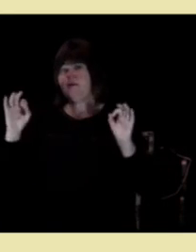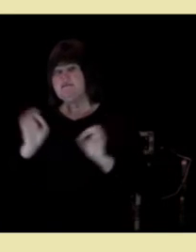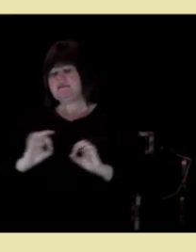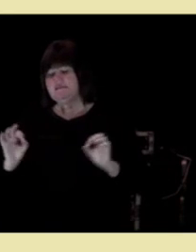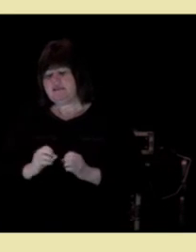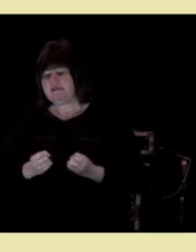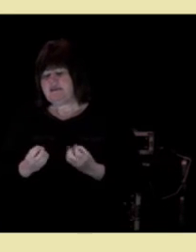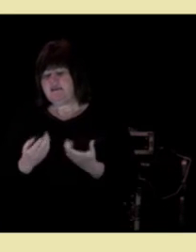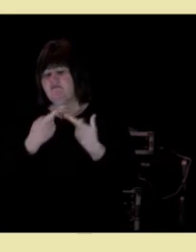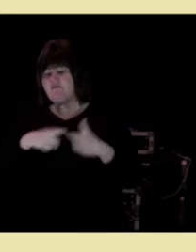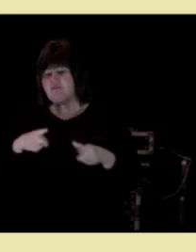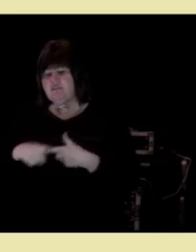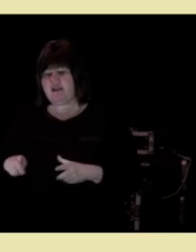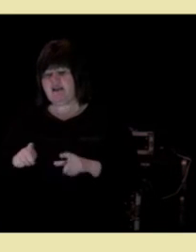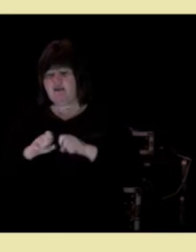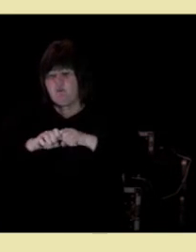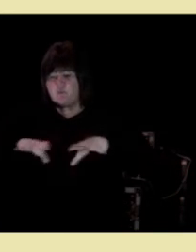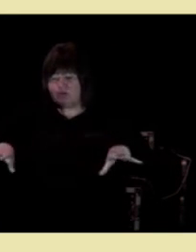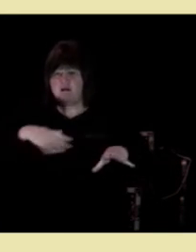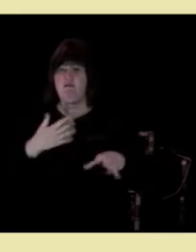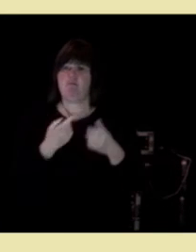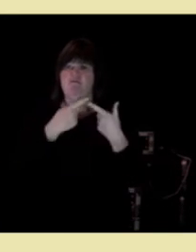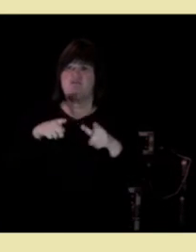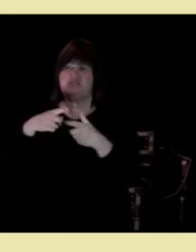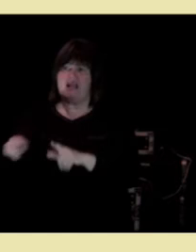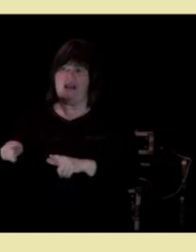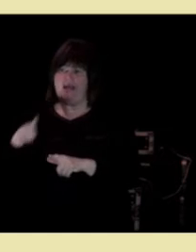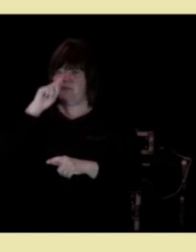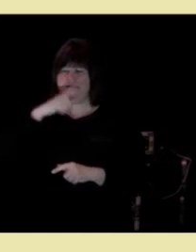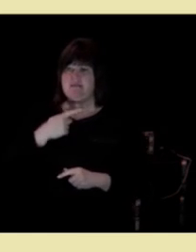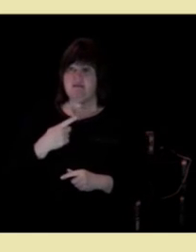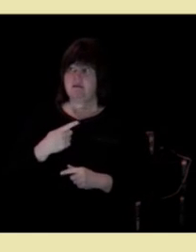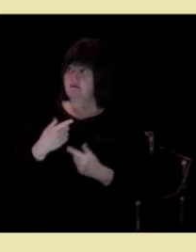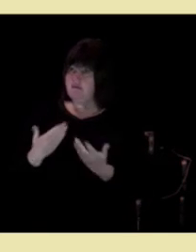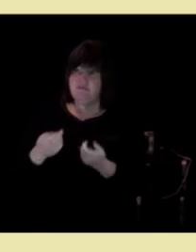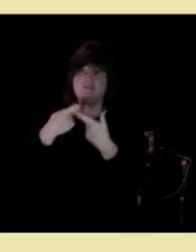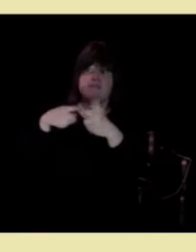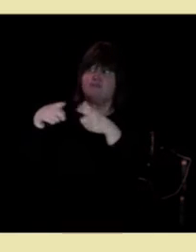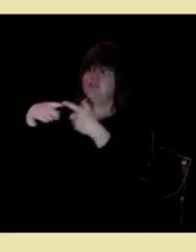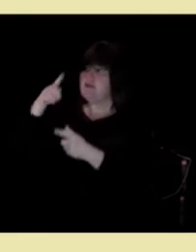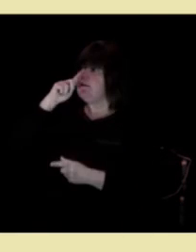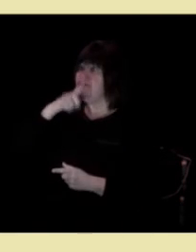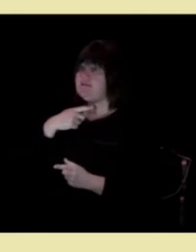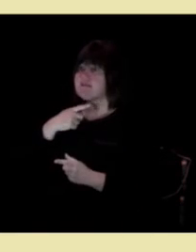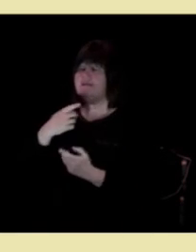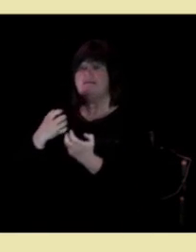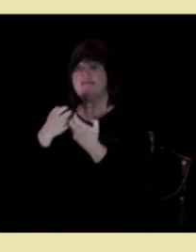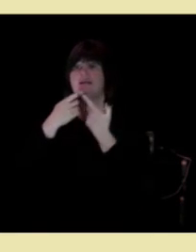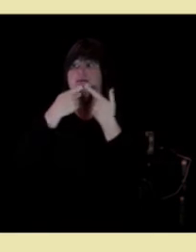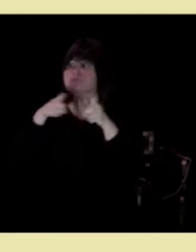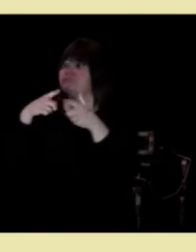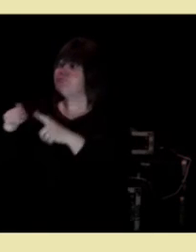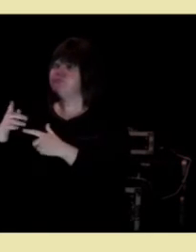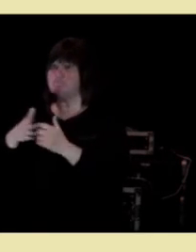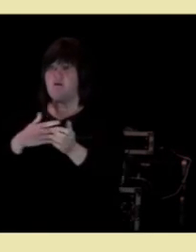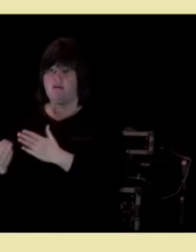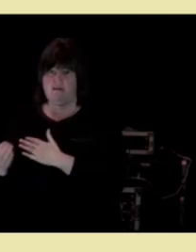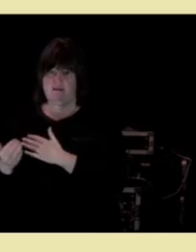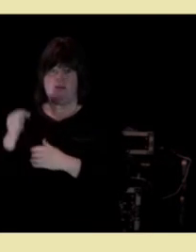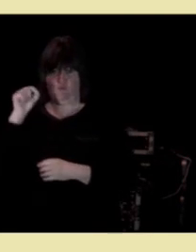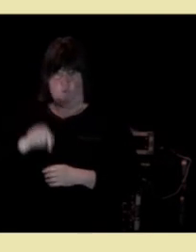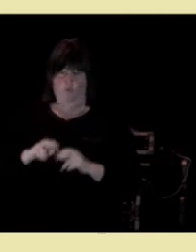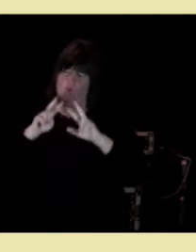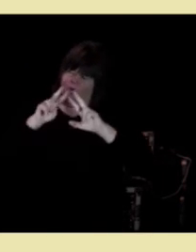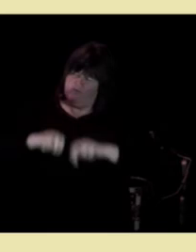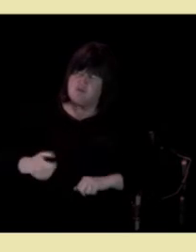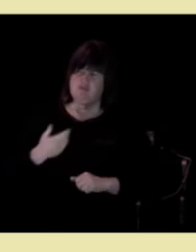utslag på ulike mennesker. Det viser at ulike mennesker trenger ulik behandling. Dette forskes det mye på